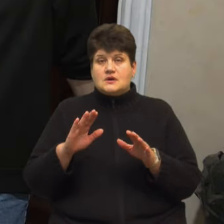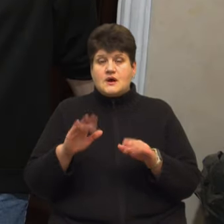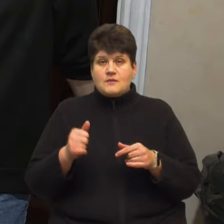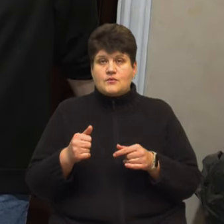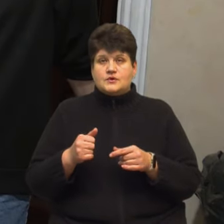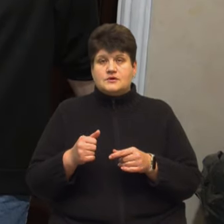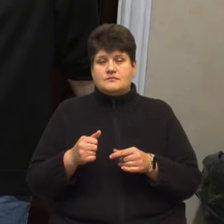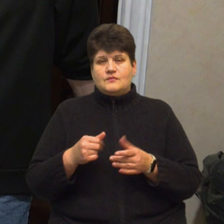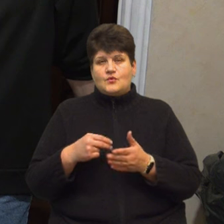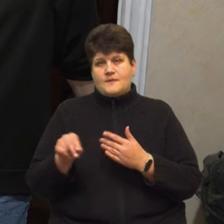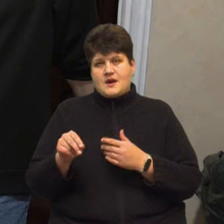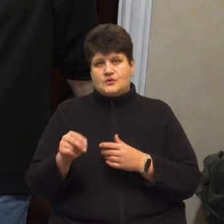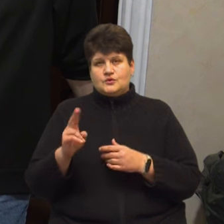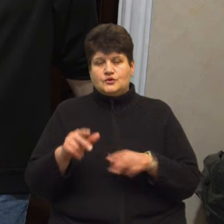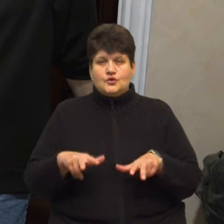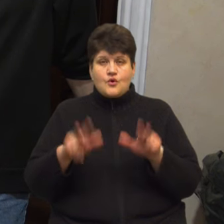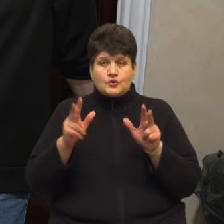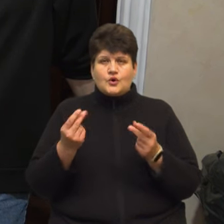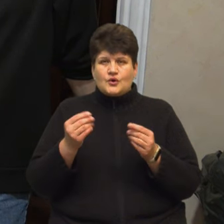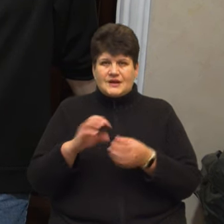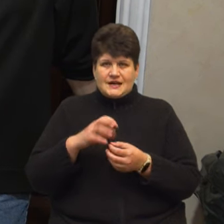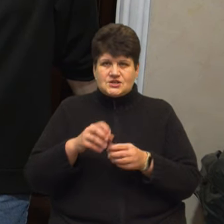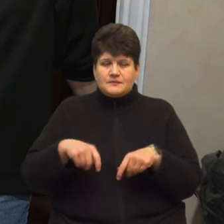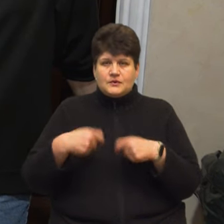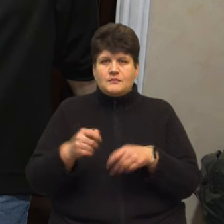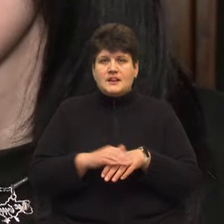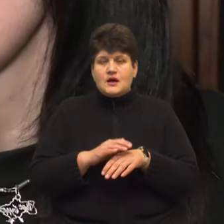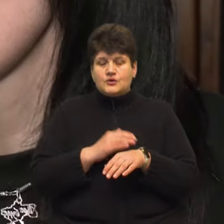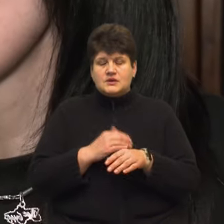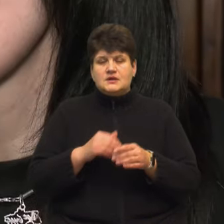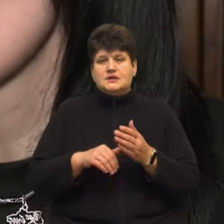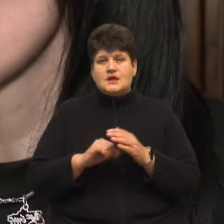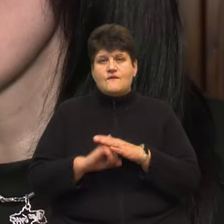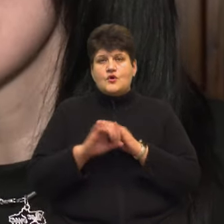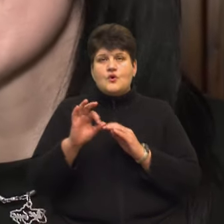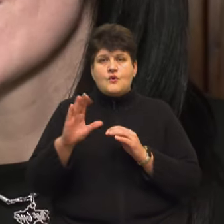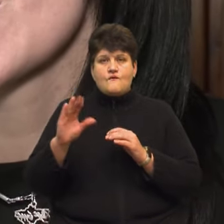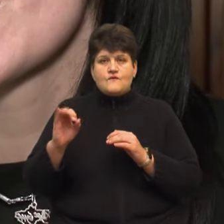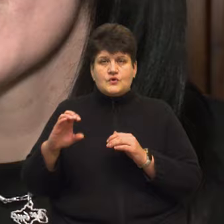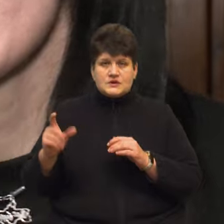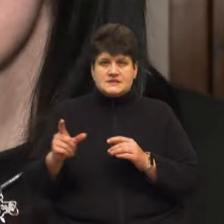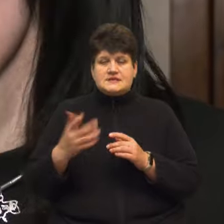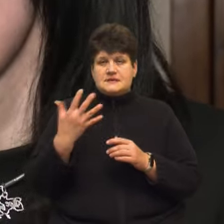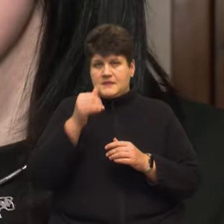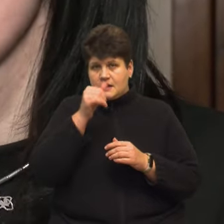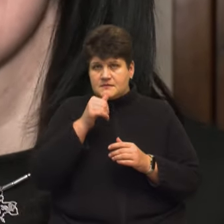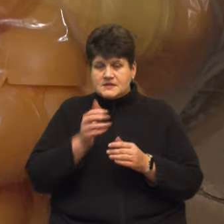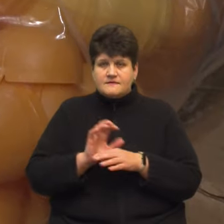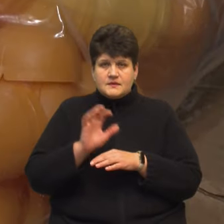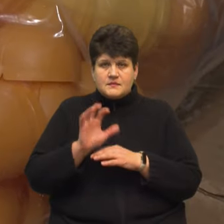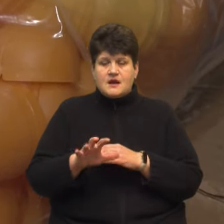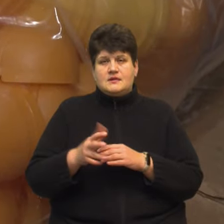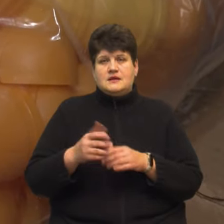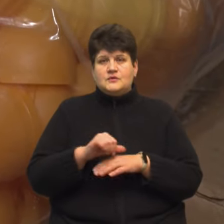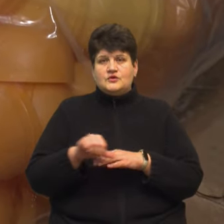дрони. Оля Гамисько каже, кришки передадуть у благодійний фонд «Овесь». За п'ять місяців збору пластикових кришечок відправили на передову